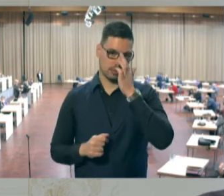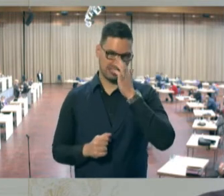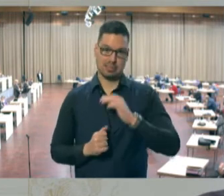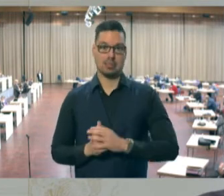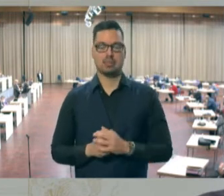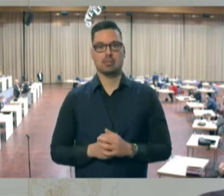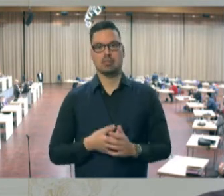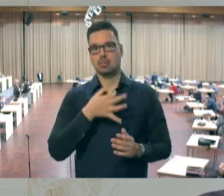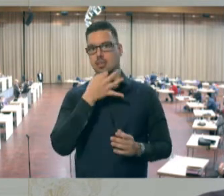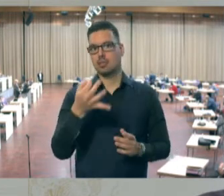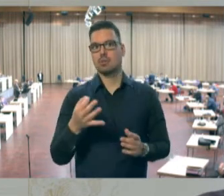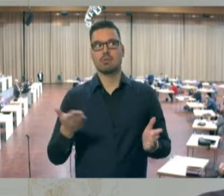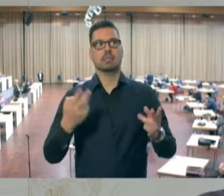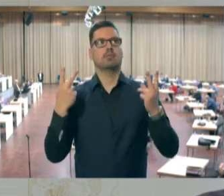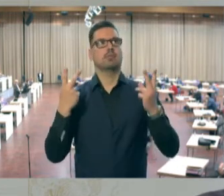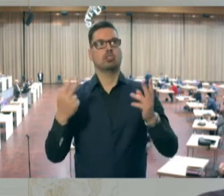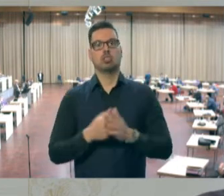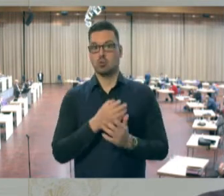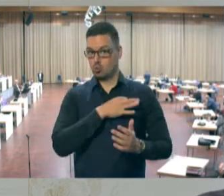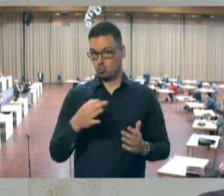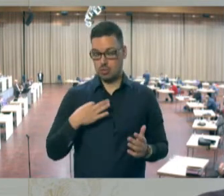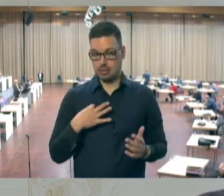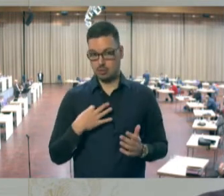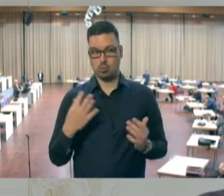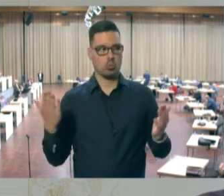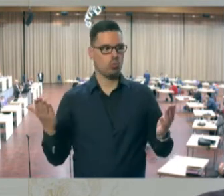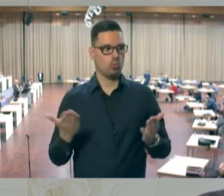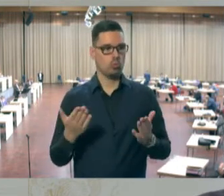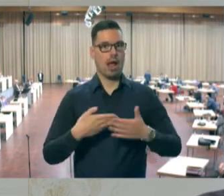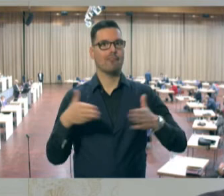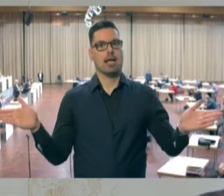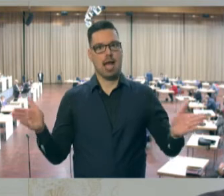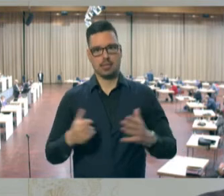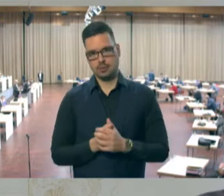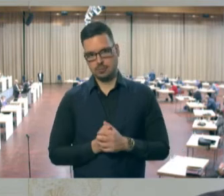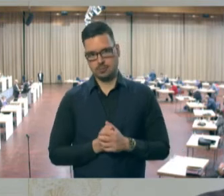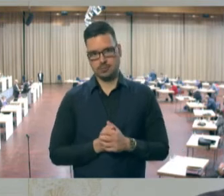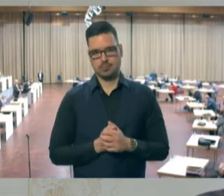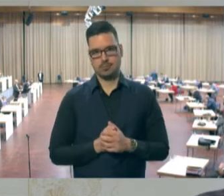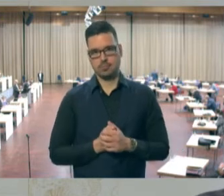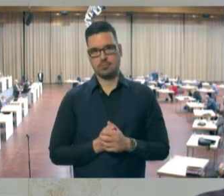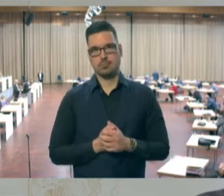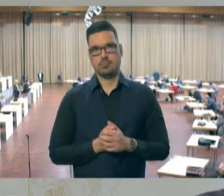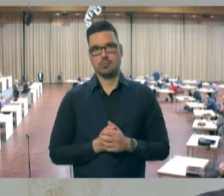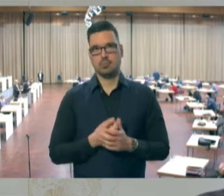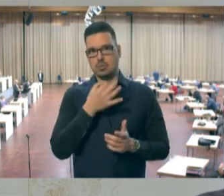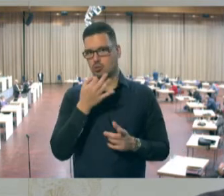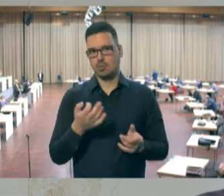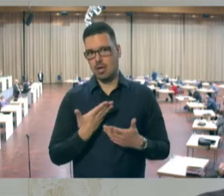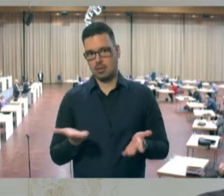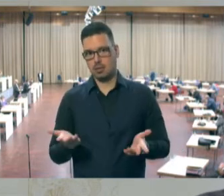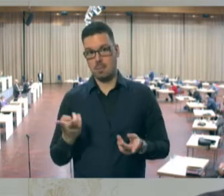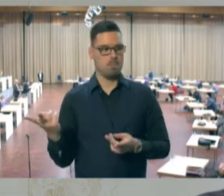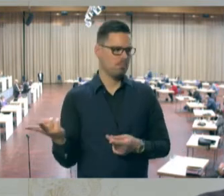da wird gefragt, was ist denn jetzt wichtiger, Gesundheit oder Freiheit? Die Frage ist nicht zulässig, das ist